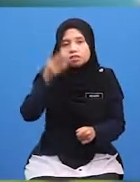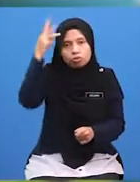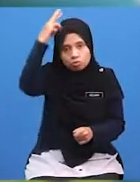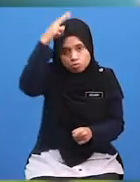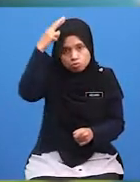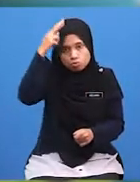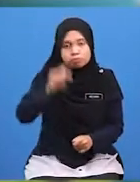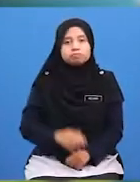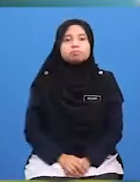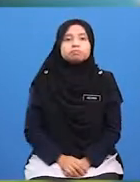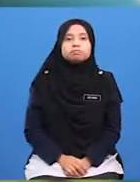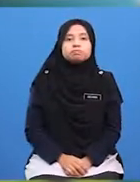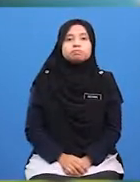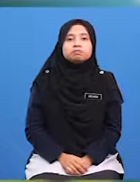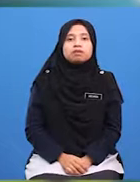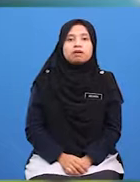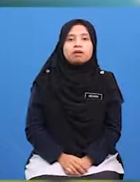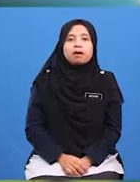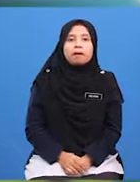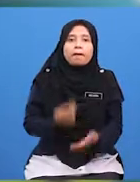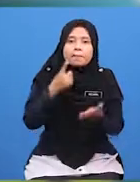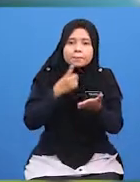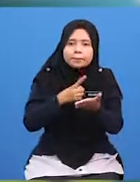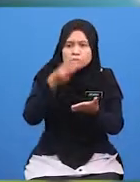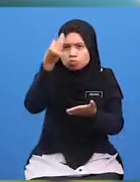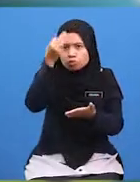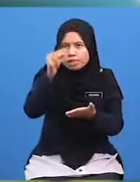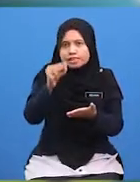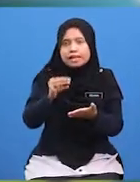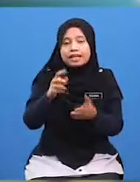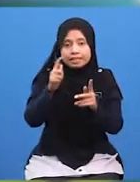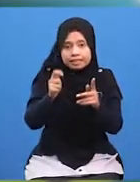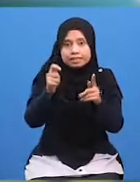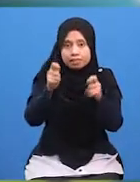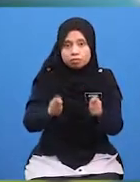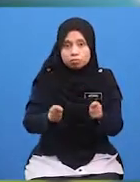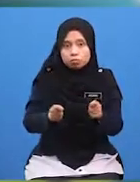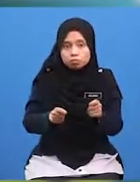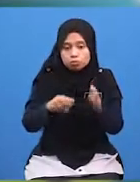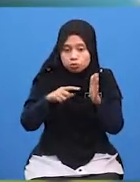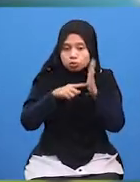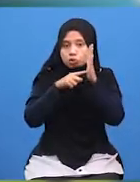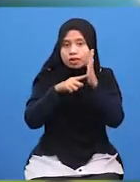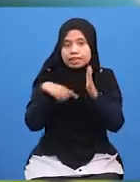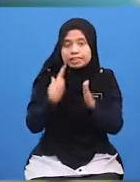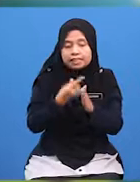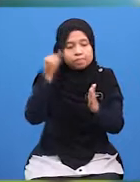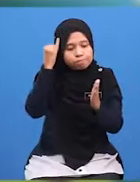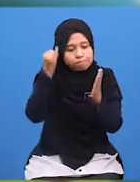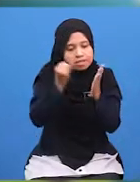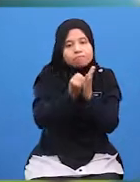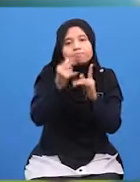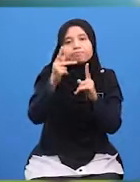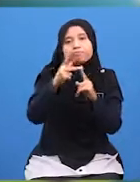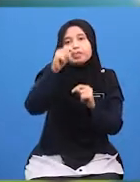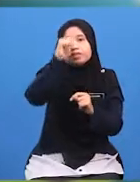Tindakan kita Memuliakan Tetamu juga Membuktikan Kita beriman Kepada